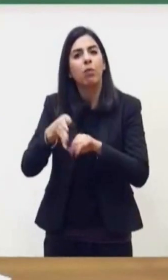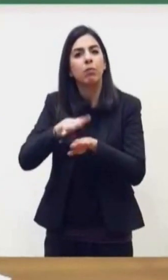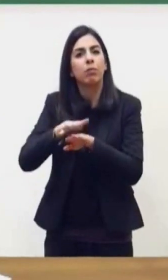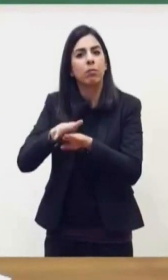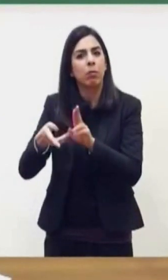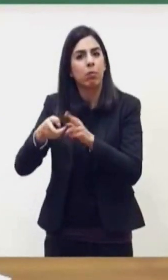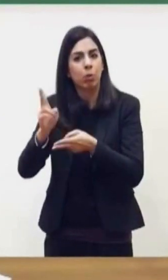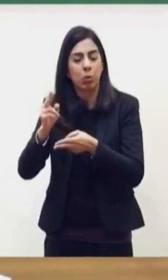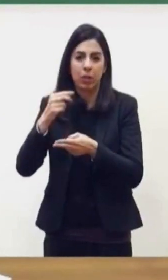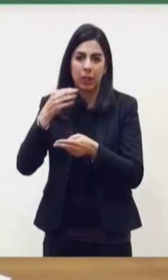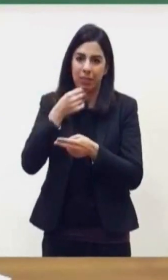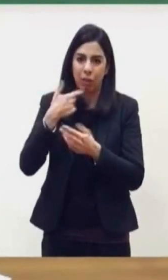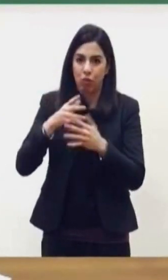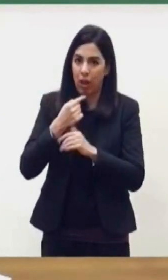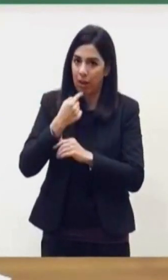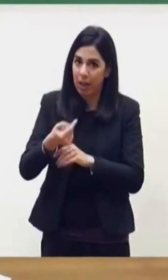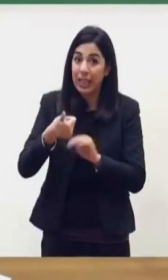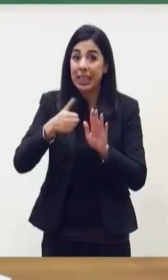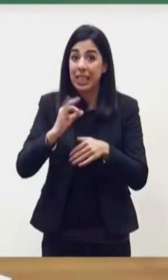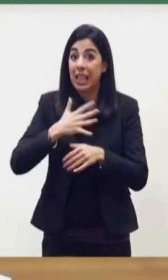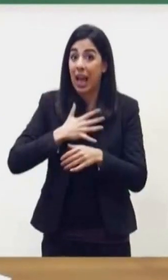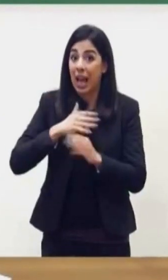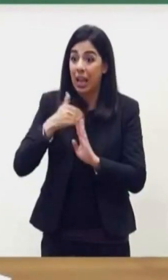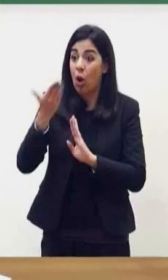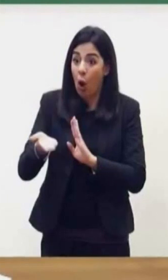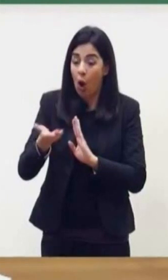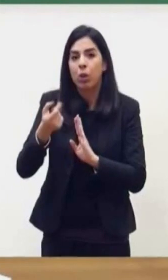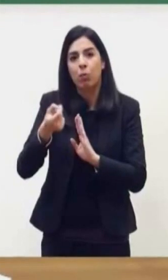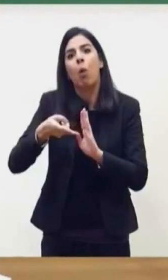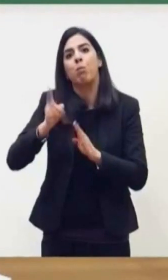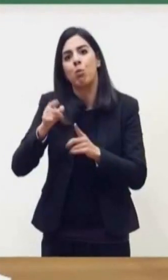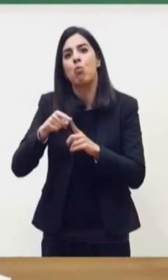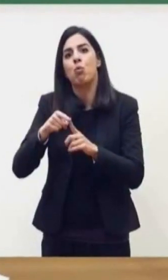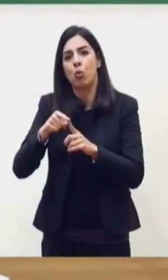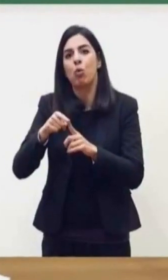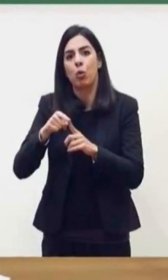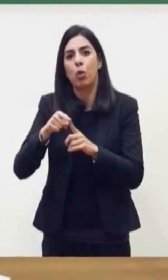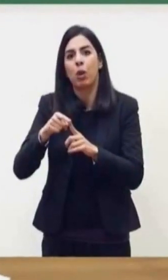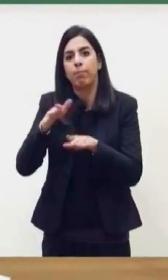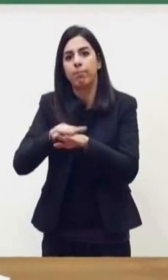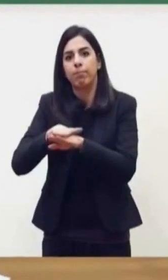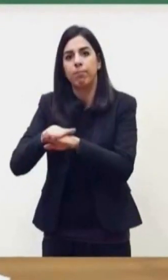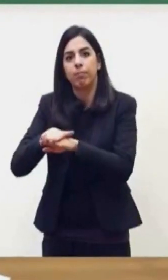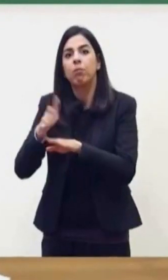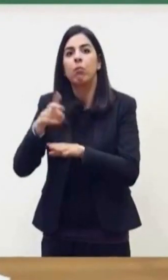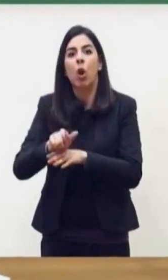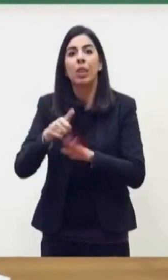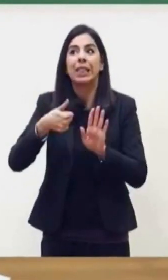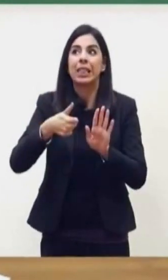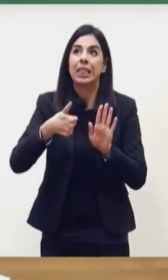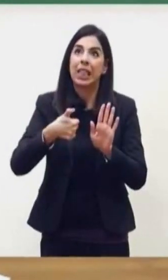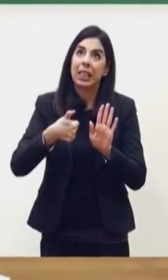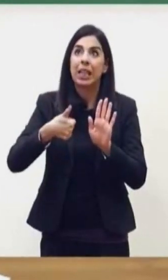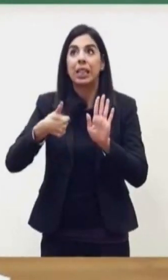ricordato, sopra i 60 anni di età, perché ancora nella fascia 60-69, mi